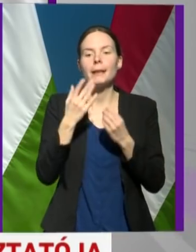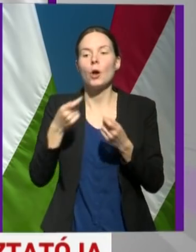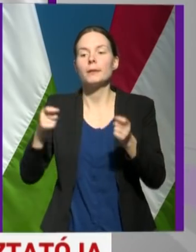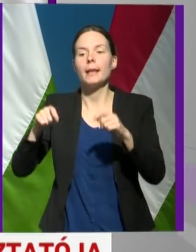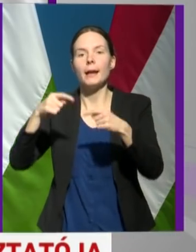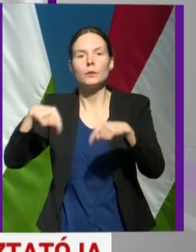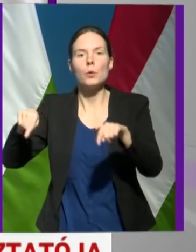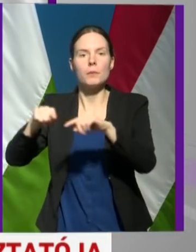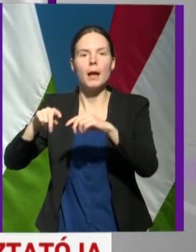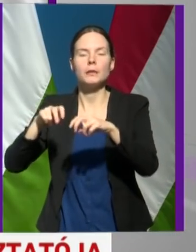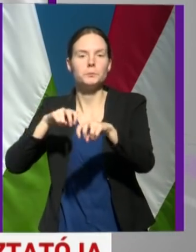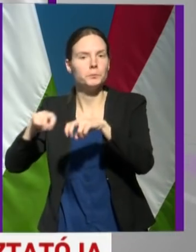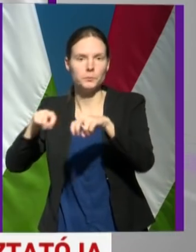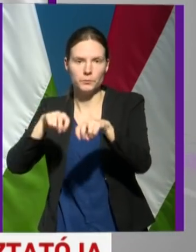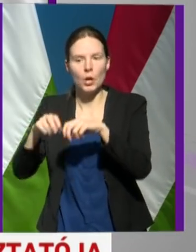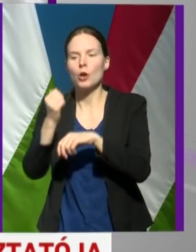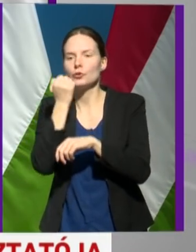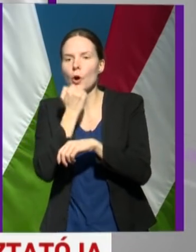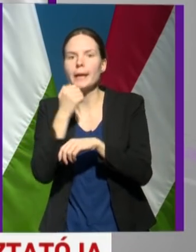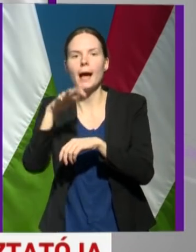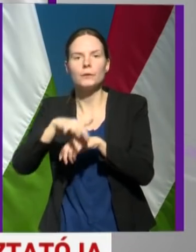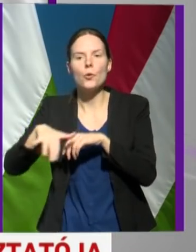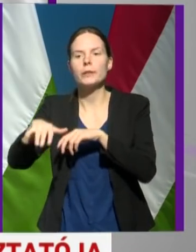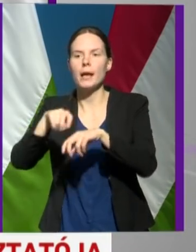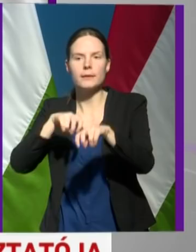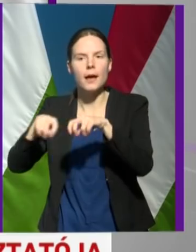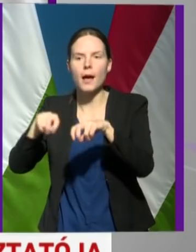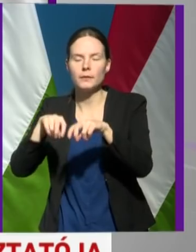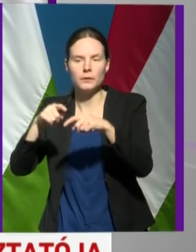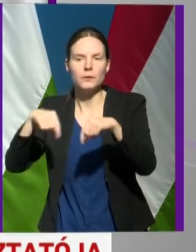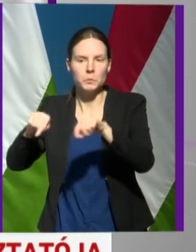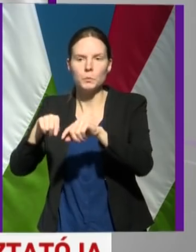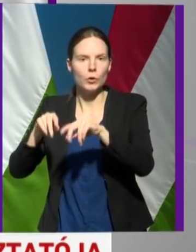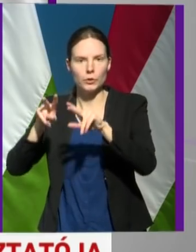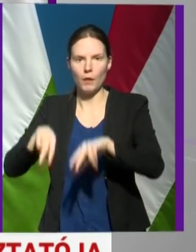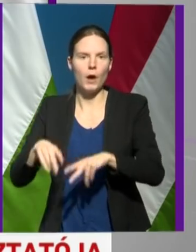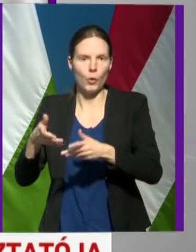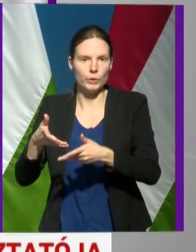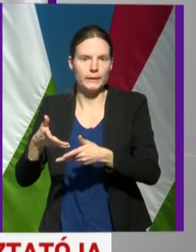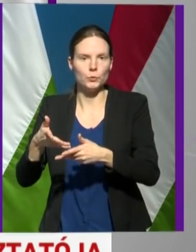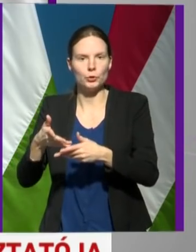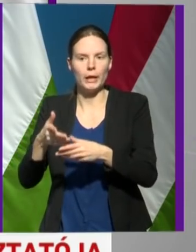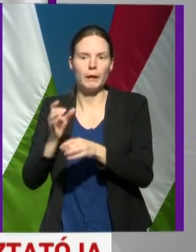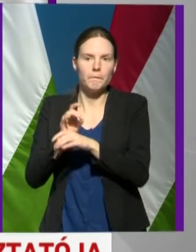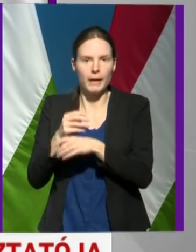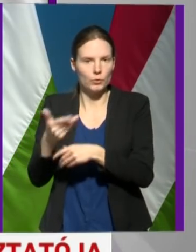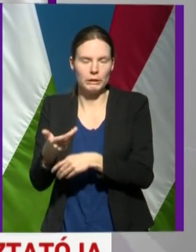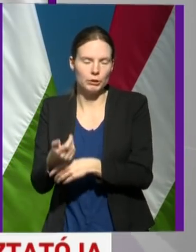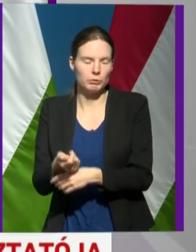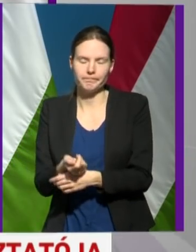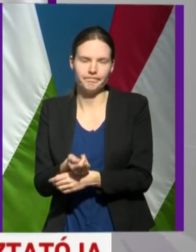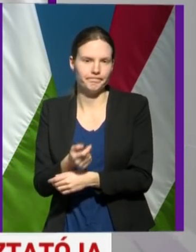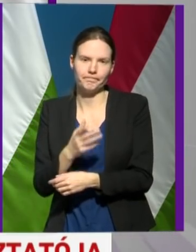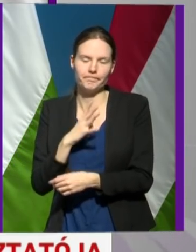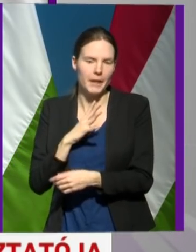mozognak a saját környezetükben, ott a valószínűség nyilvánvalóan a fertőződésre sokkal